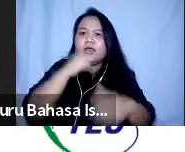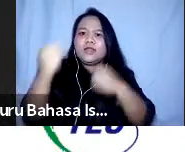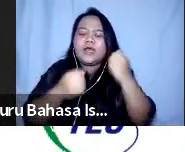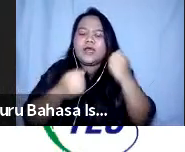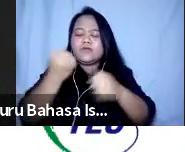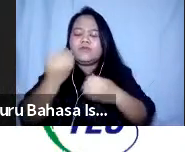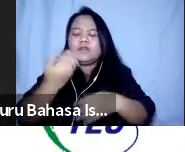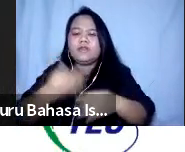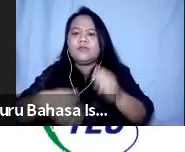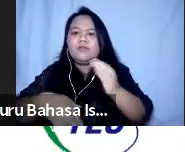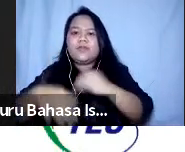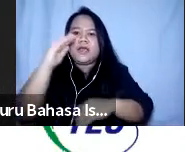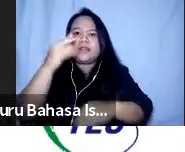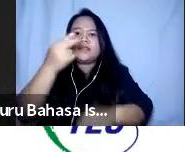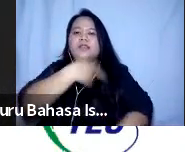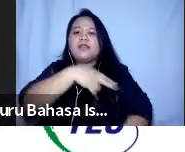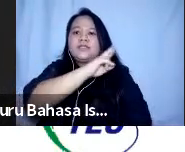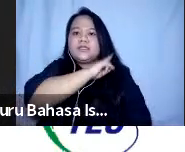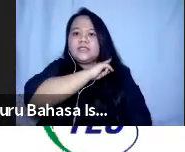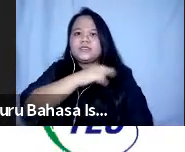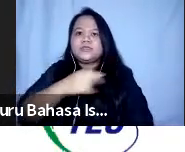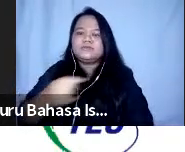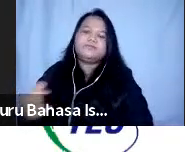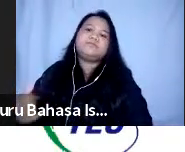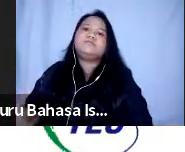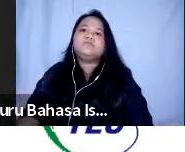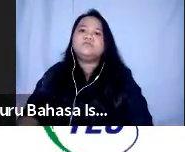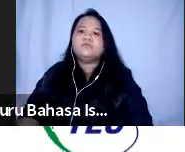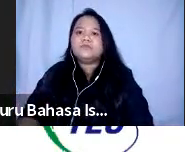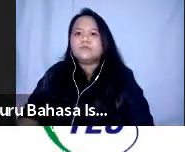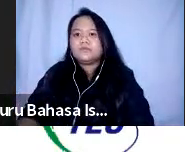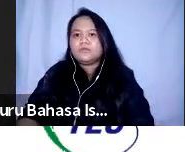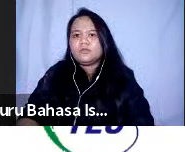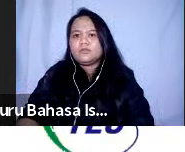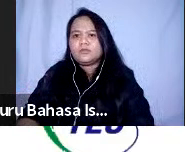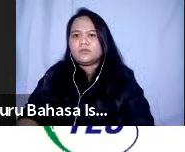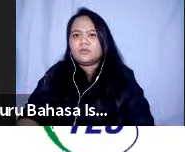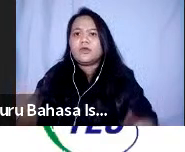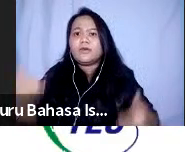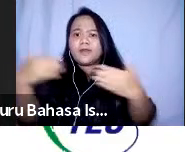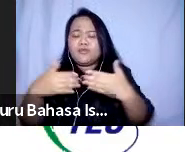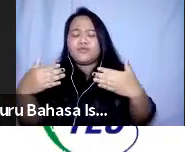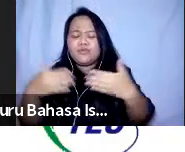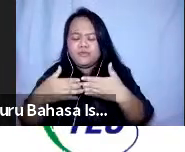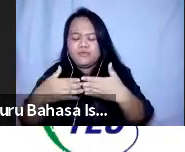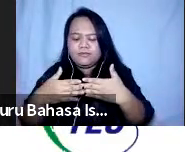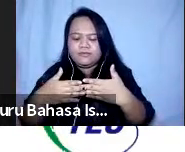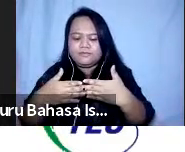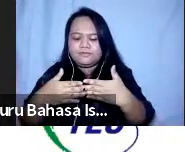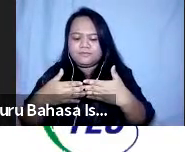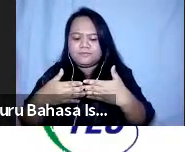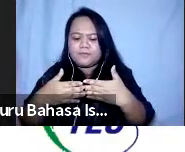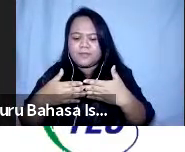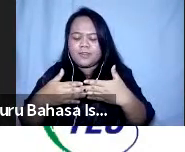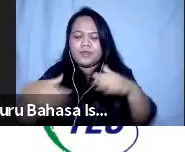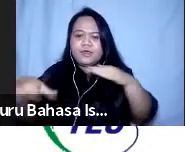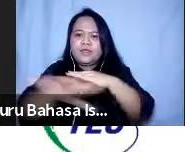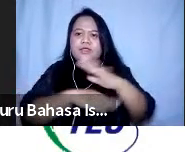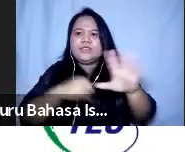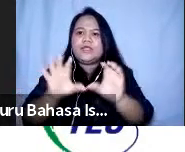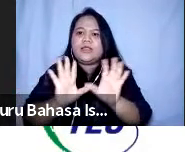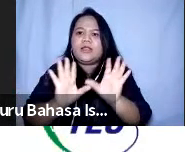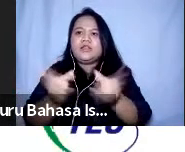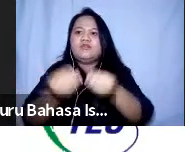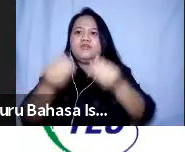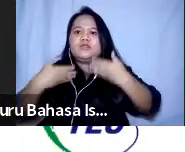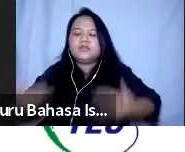kapasitas nah sebagai penutup standar inklusif manusia